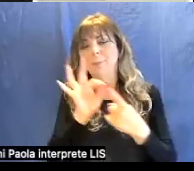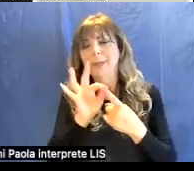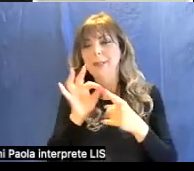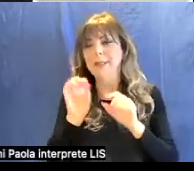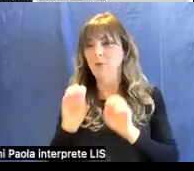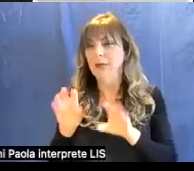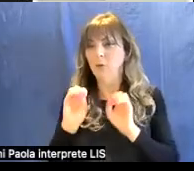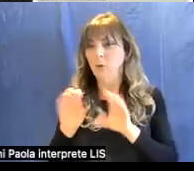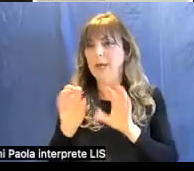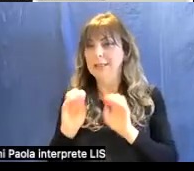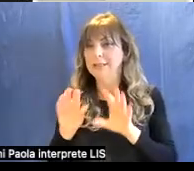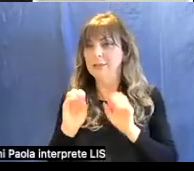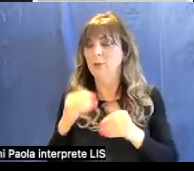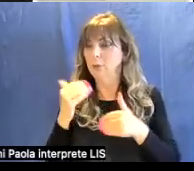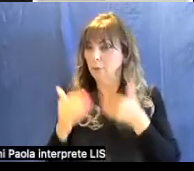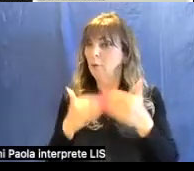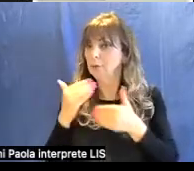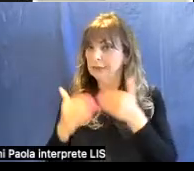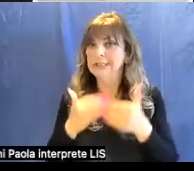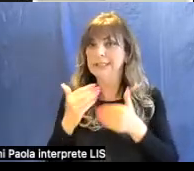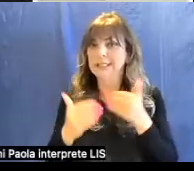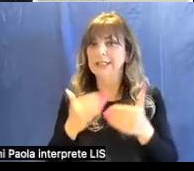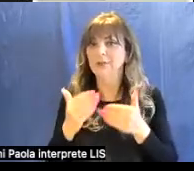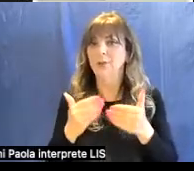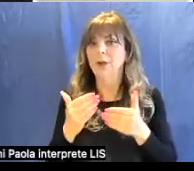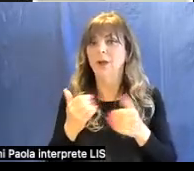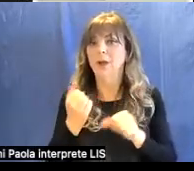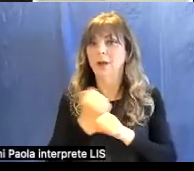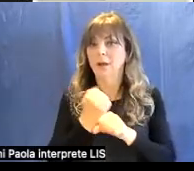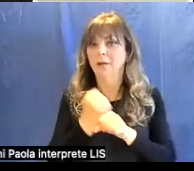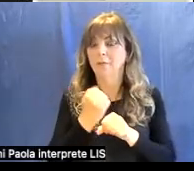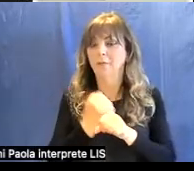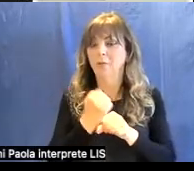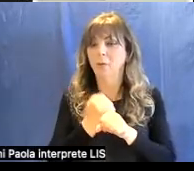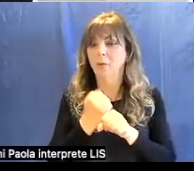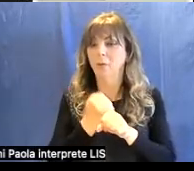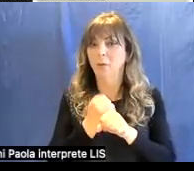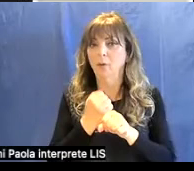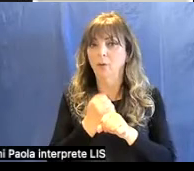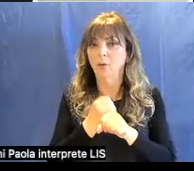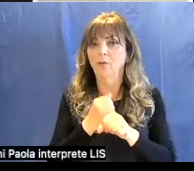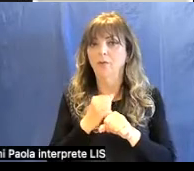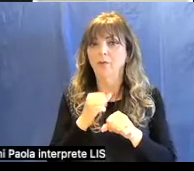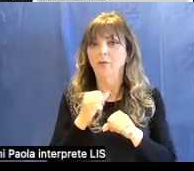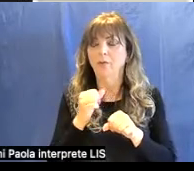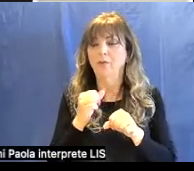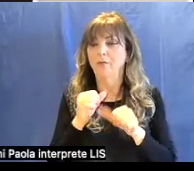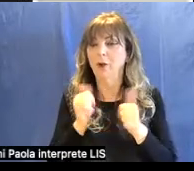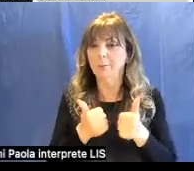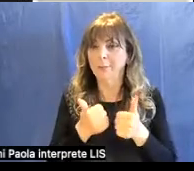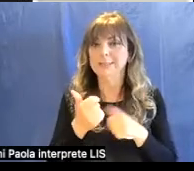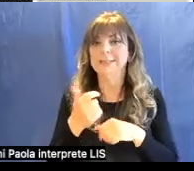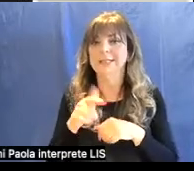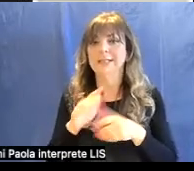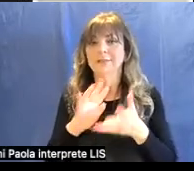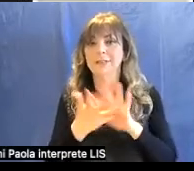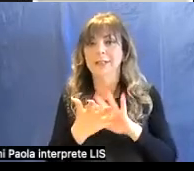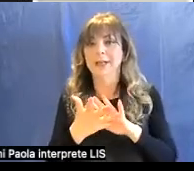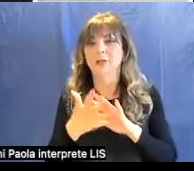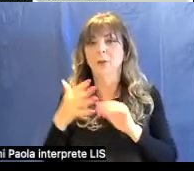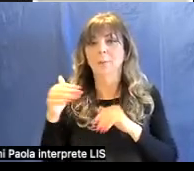ma è continuata con il lavoro del Formas e poi è divenuto Meire Health Campus quindi